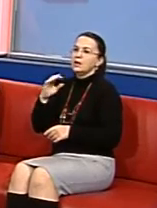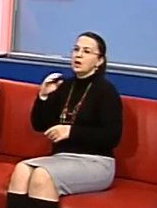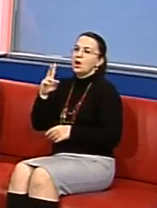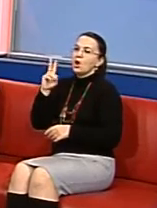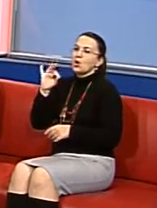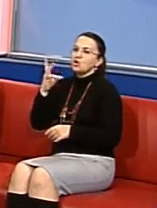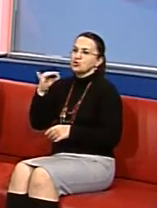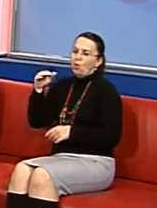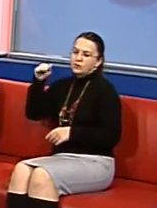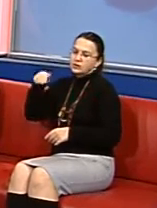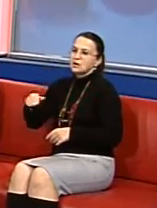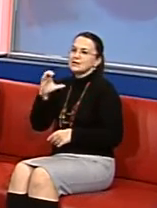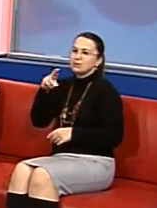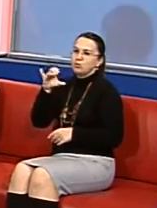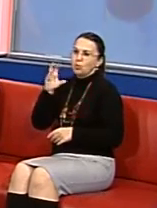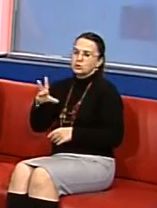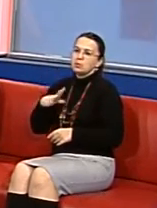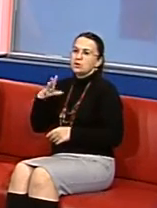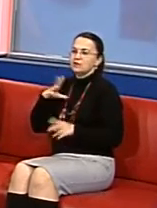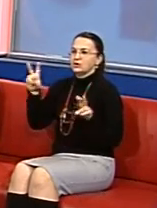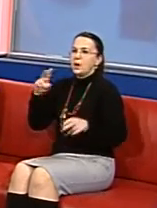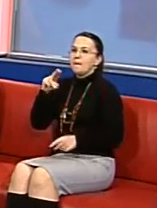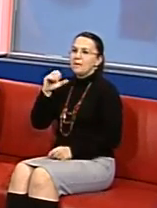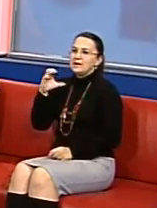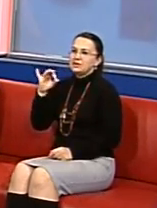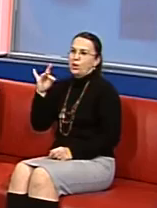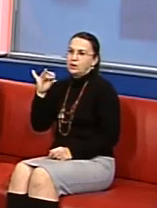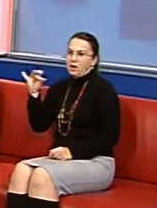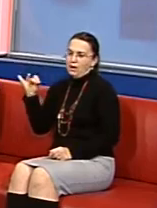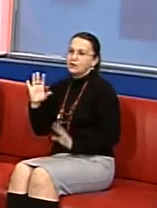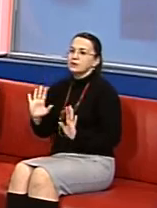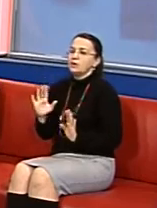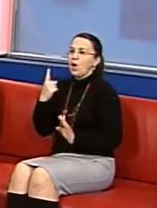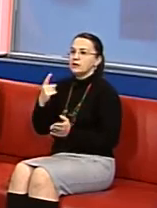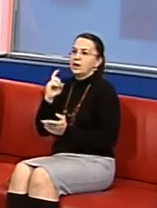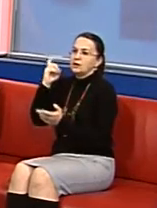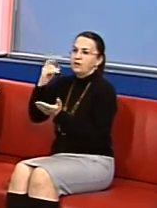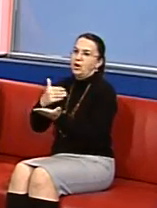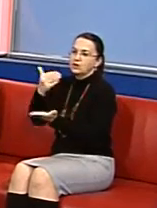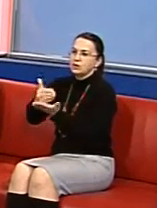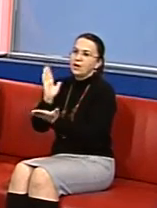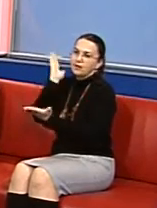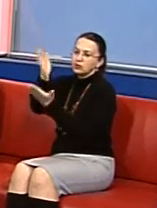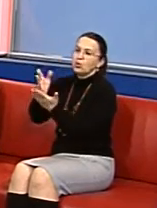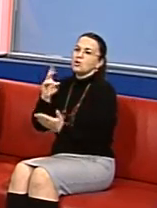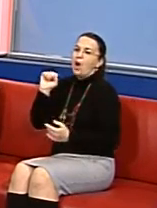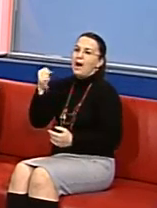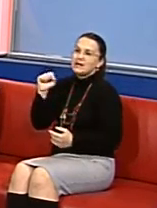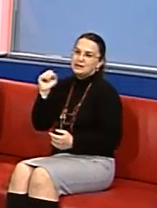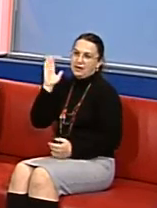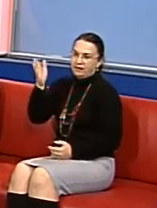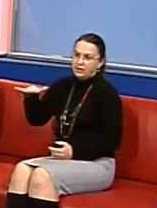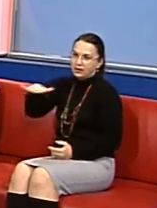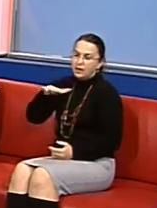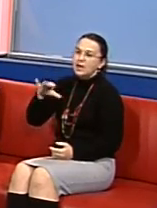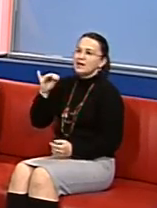узвозу, колишнього узвозу пасіонарії Тобто, зсього на всього одна трамвайна зупинка у напрямку Олексіївки, і